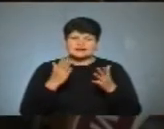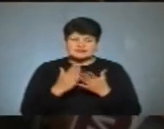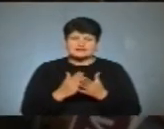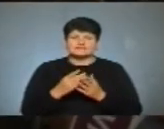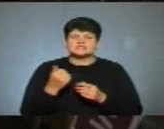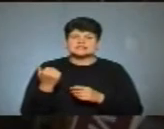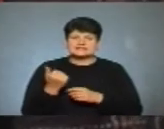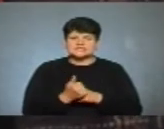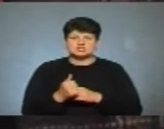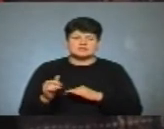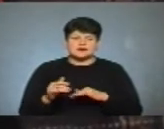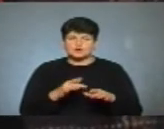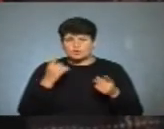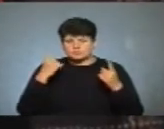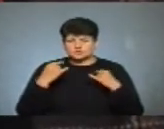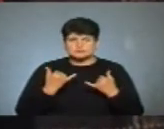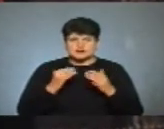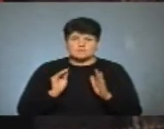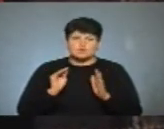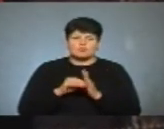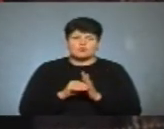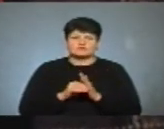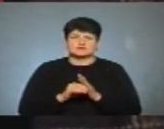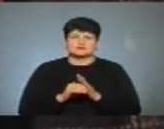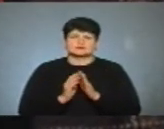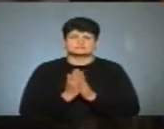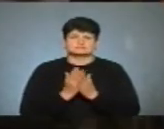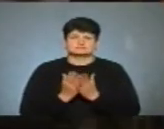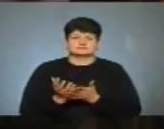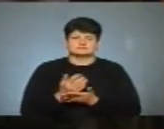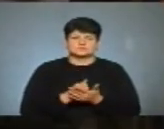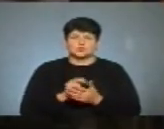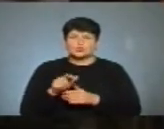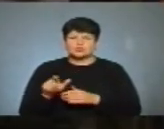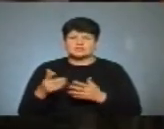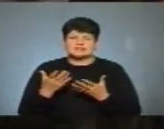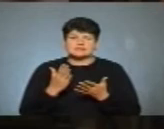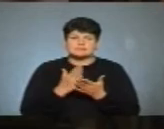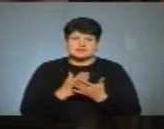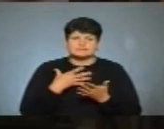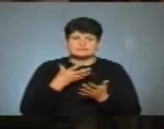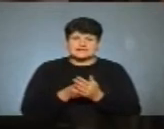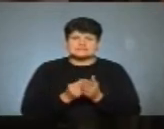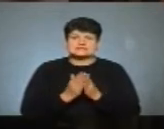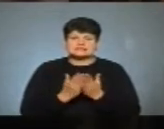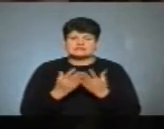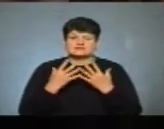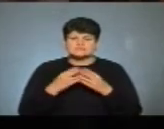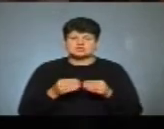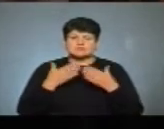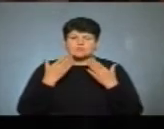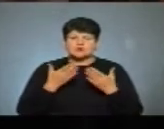яку придумала Христина Шайнюк для поповнення фонду бібліотеки. Люди, які мають власні книги, які вже